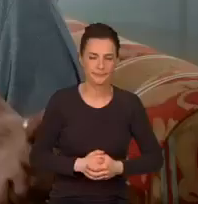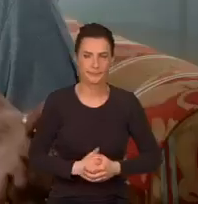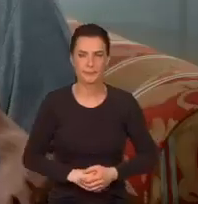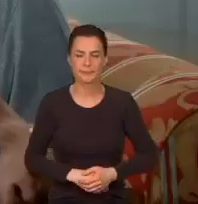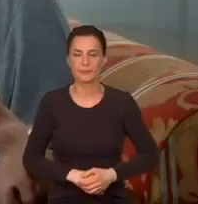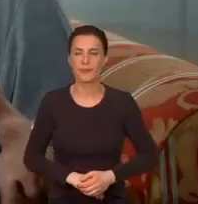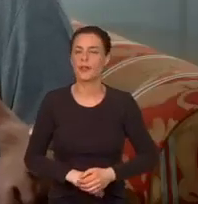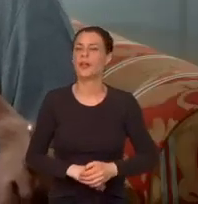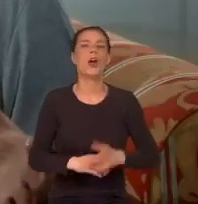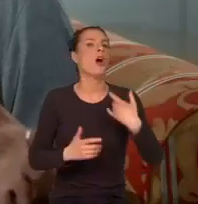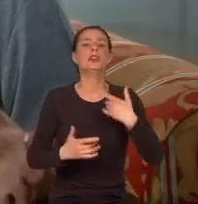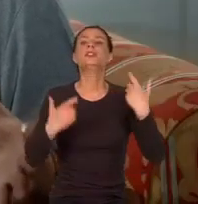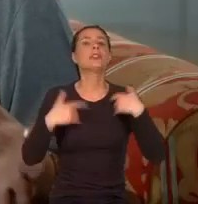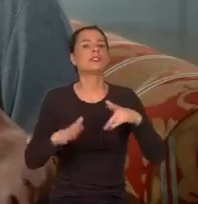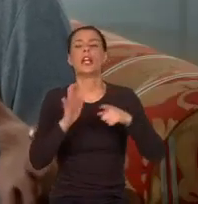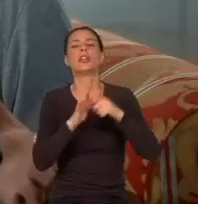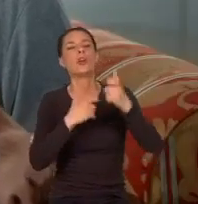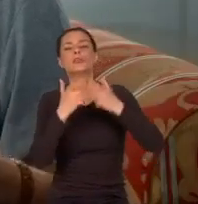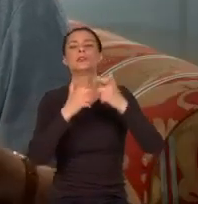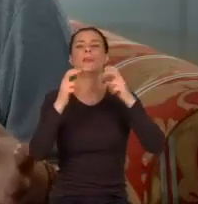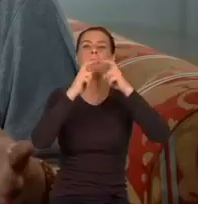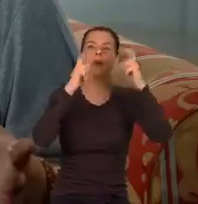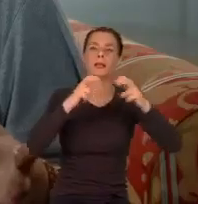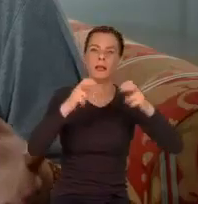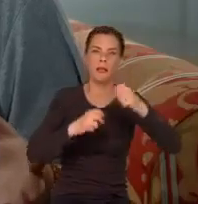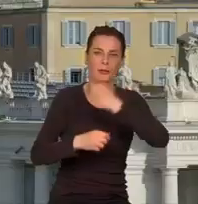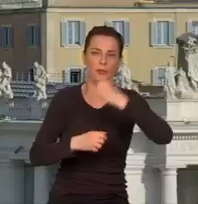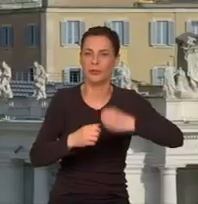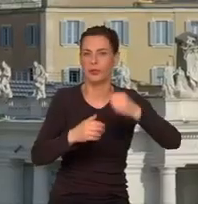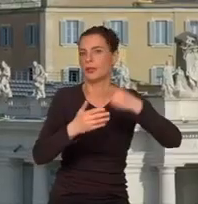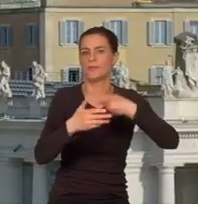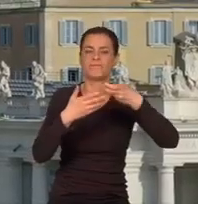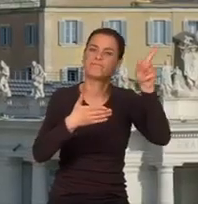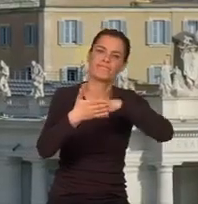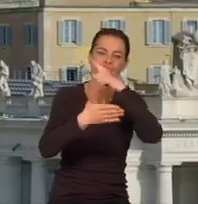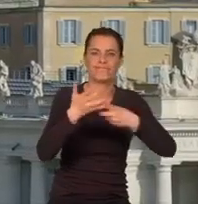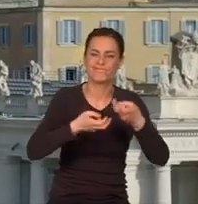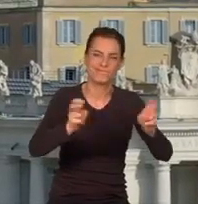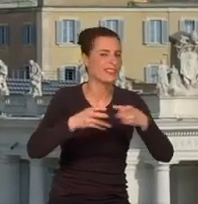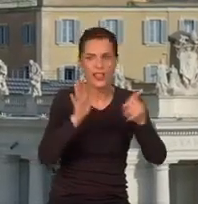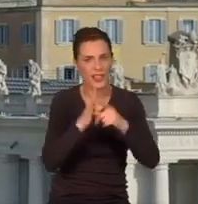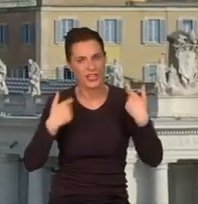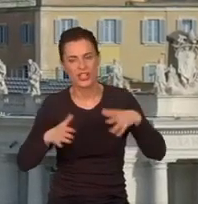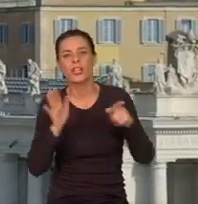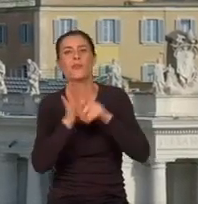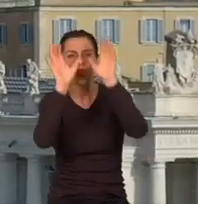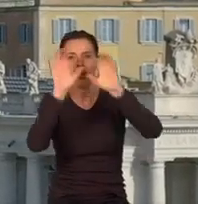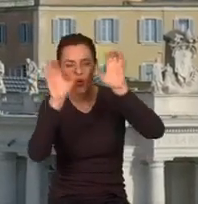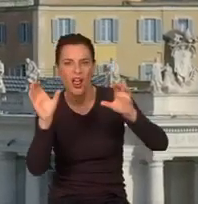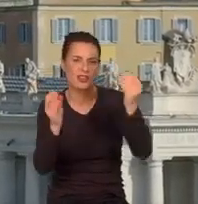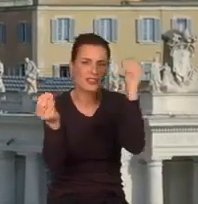Nie zamierzali burzyć pałacu apostolskiego. Zbyt wiele trudu włożono w bogate dekoracje i cały kompleks.